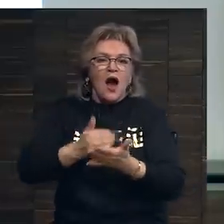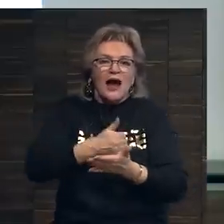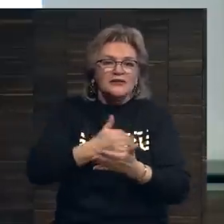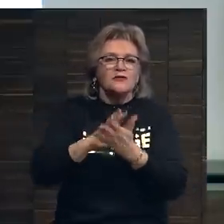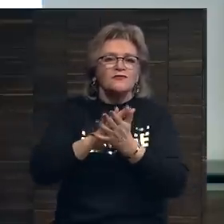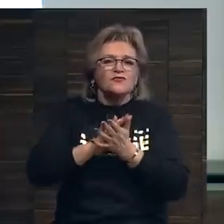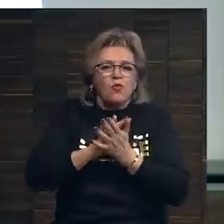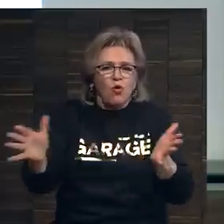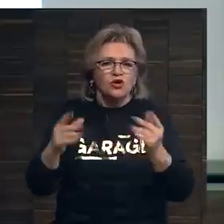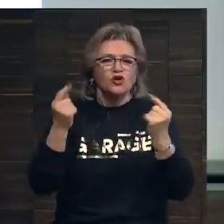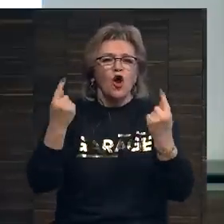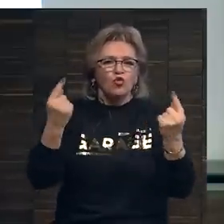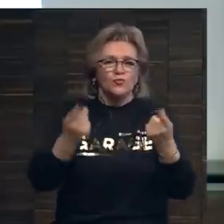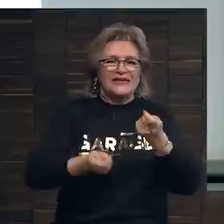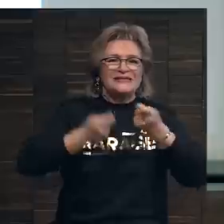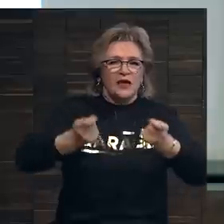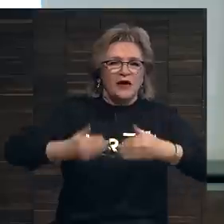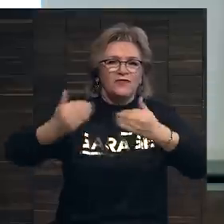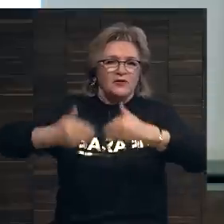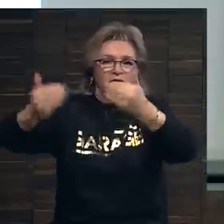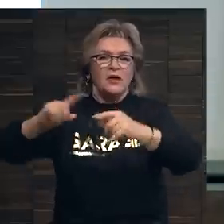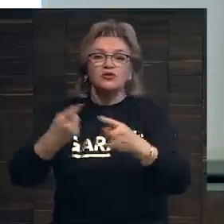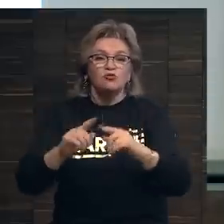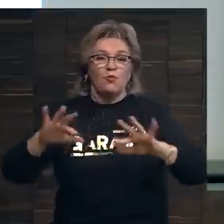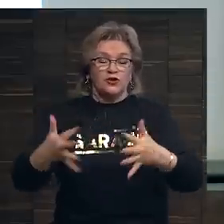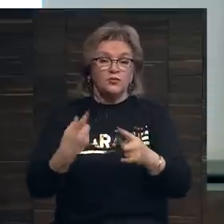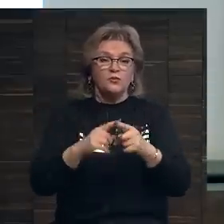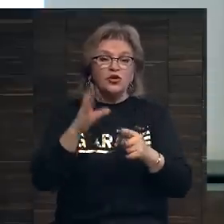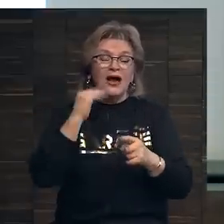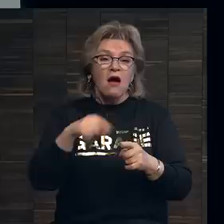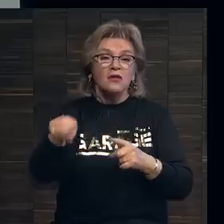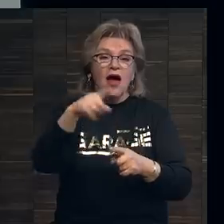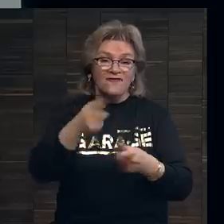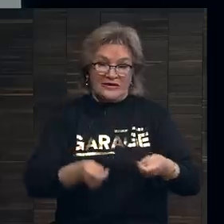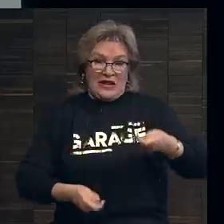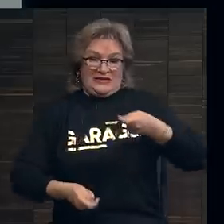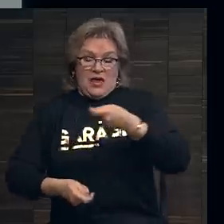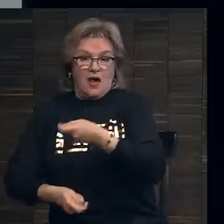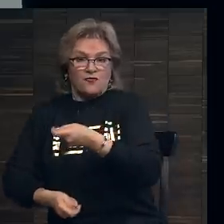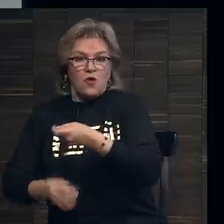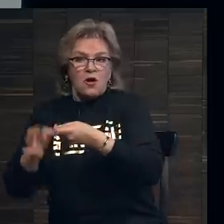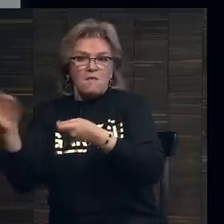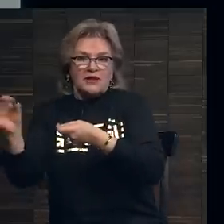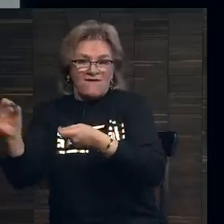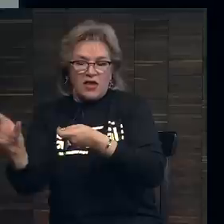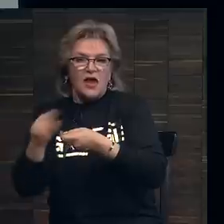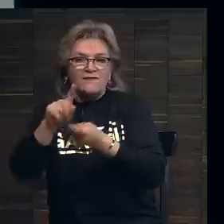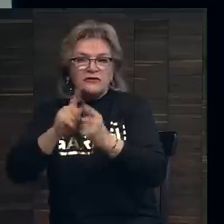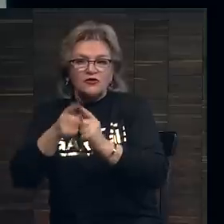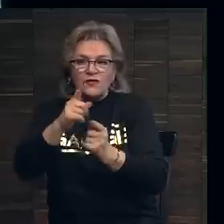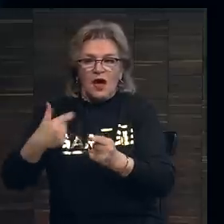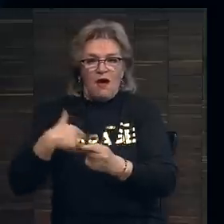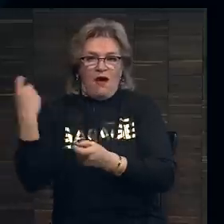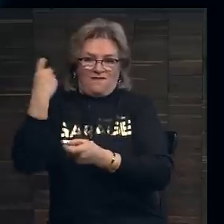более крупные заявки. Почему это происходит? Потому что, когда вы дали заявку, какое-то мгновение вы становитесь